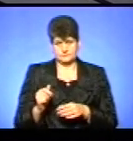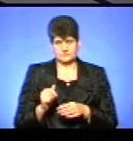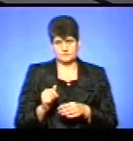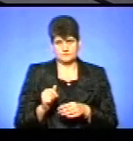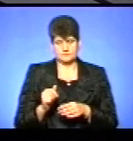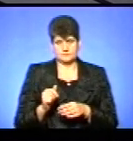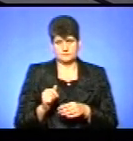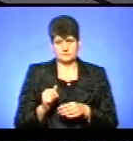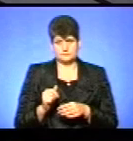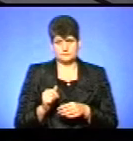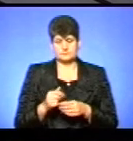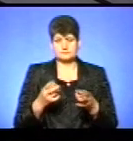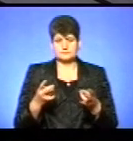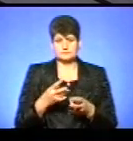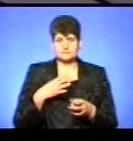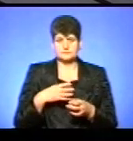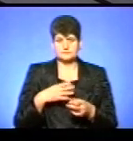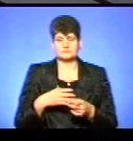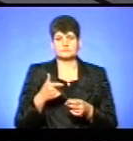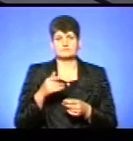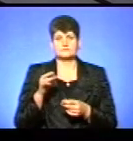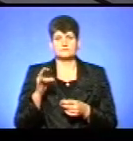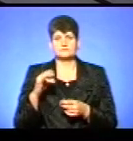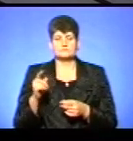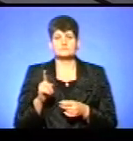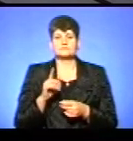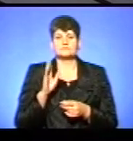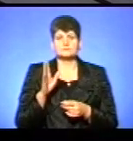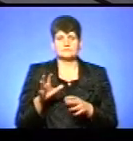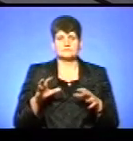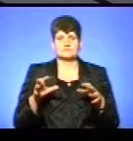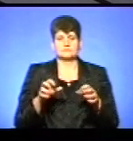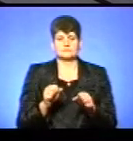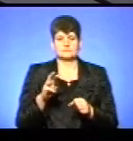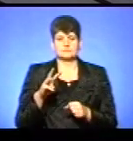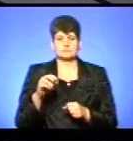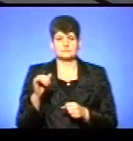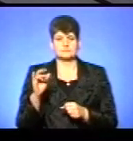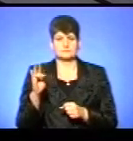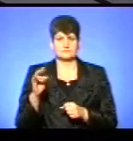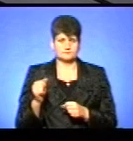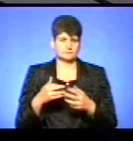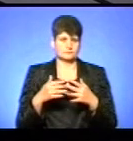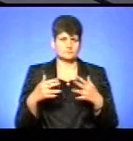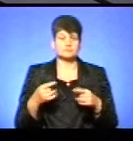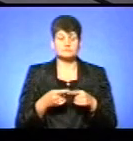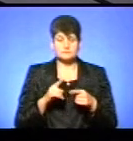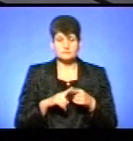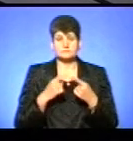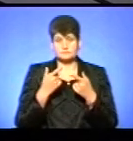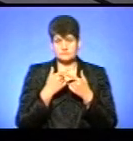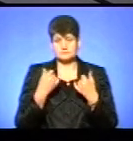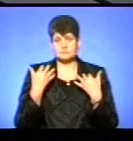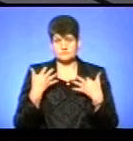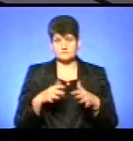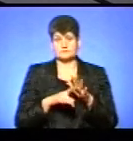треба очікувати гонінь, що буде захоплення майна і тому подібно. Тобто ця інформація